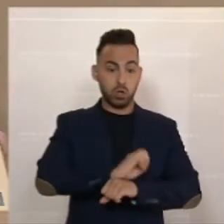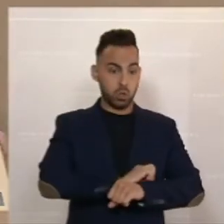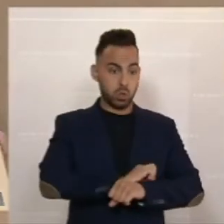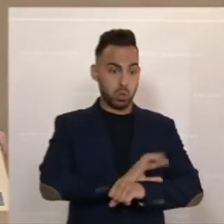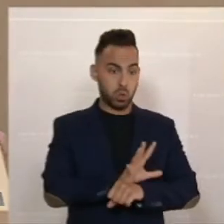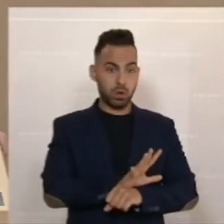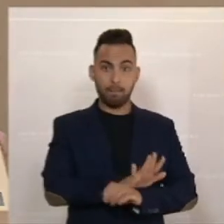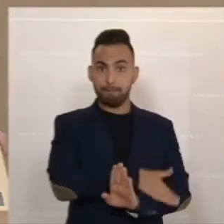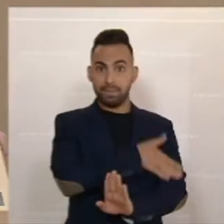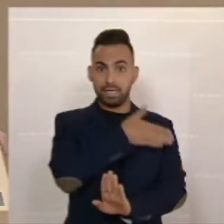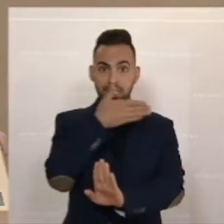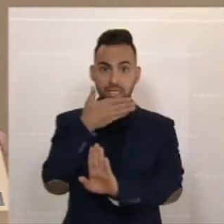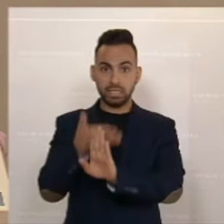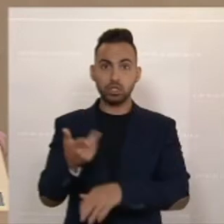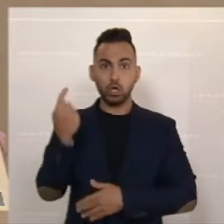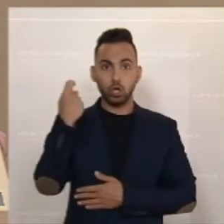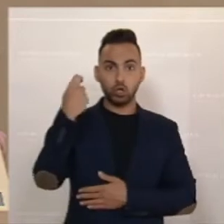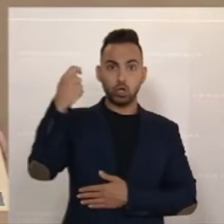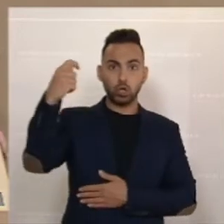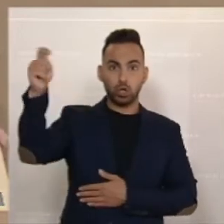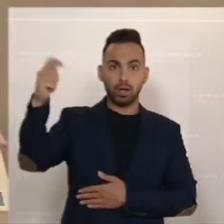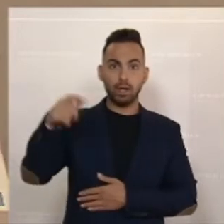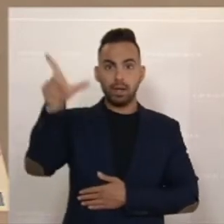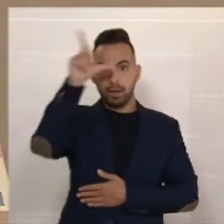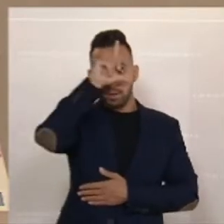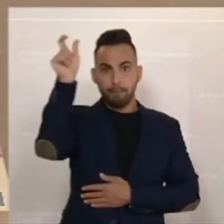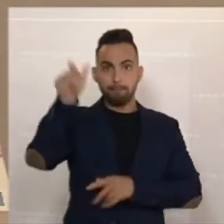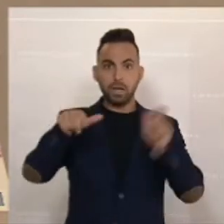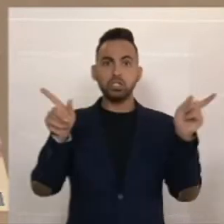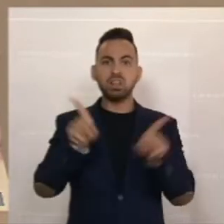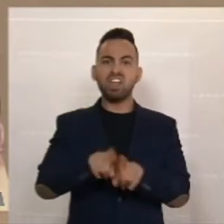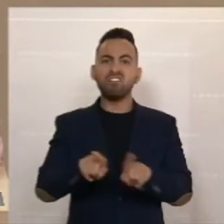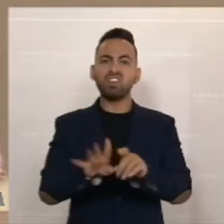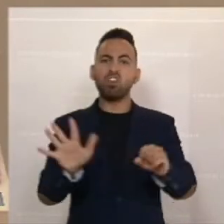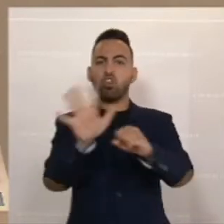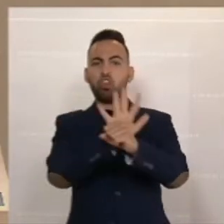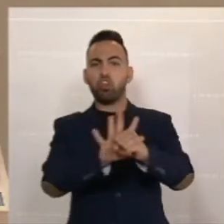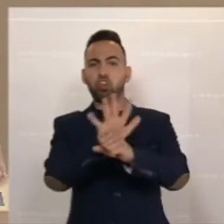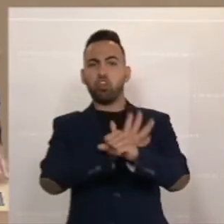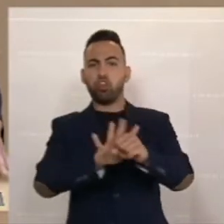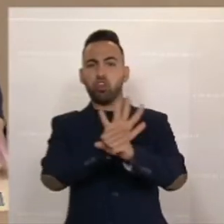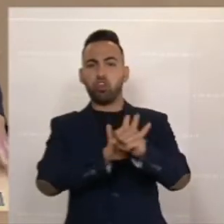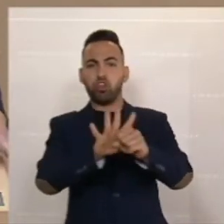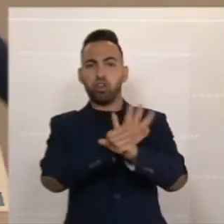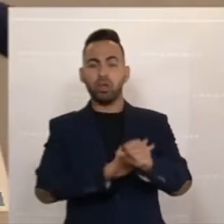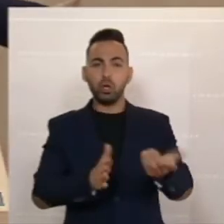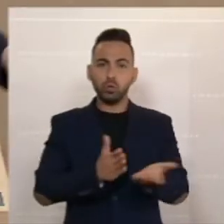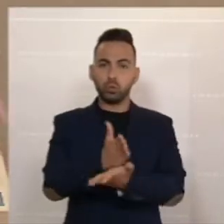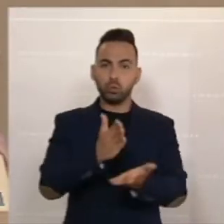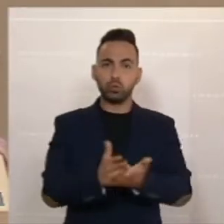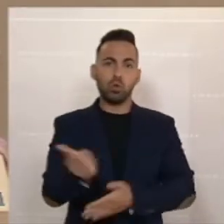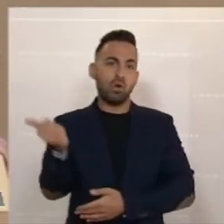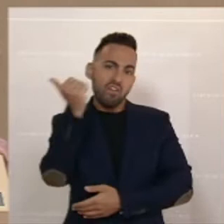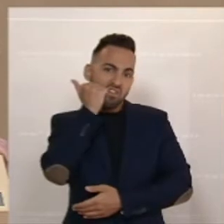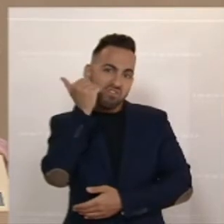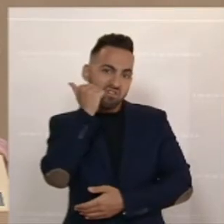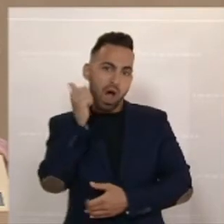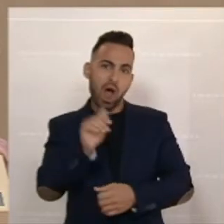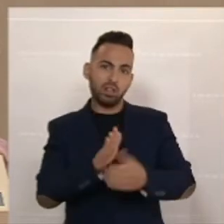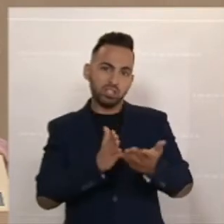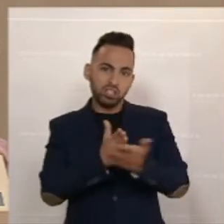bis Teuerung. Den Menschen Sand in die Augen streuen und im falschen Glauben Probleme